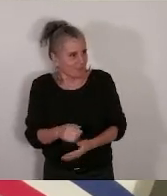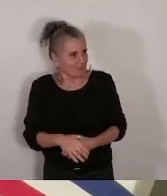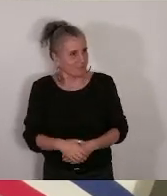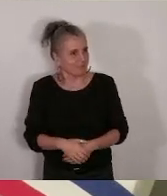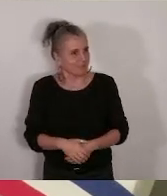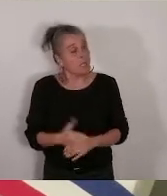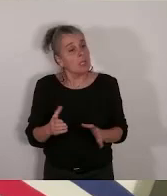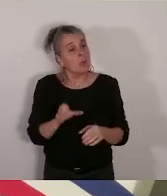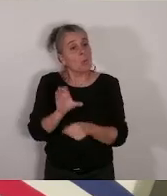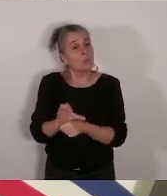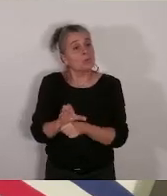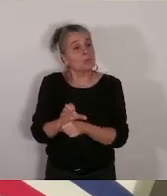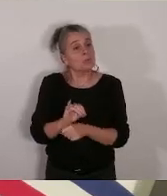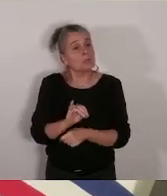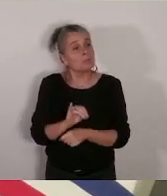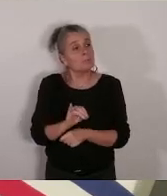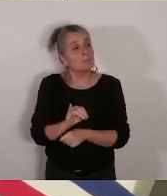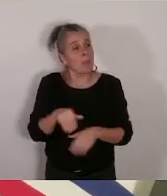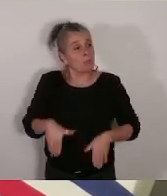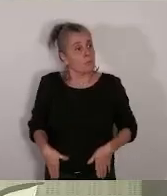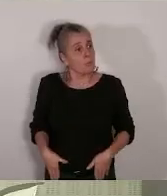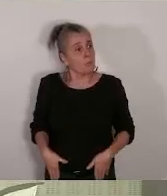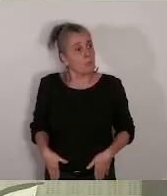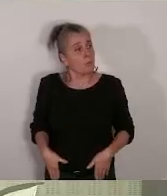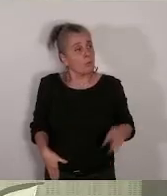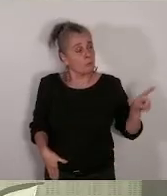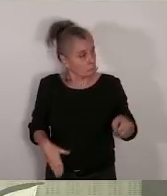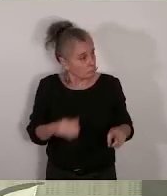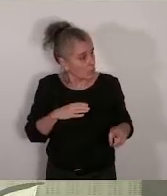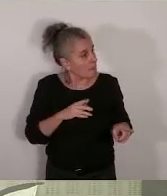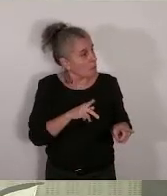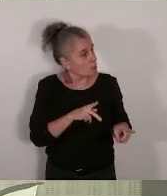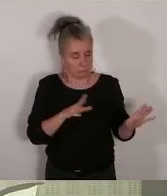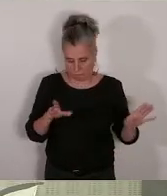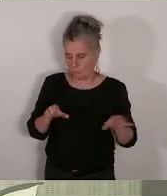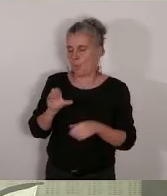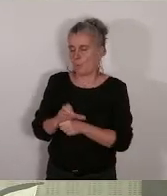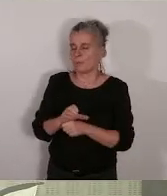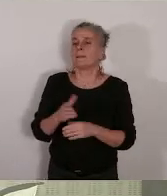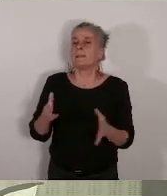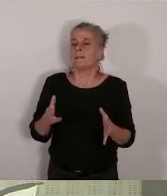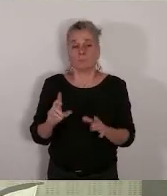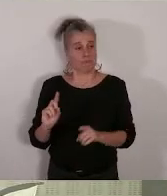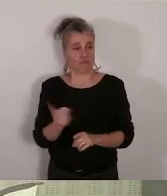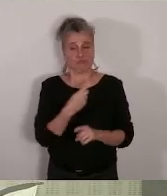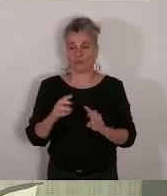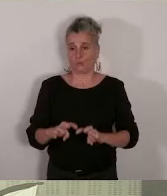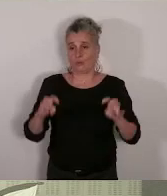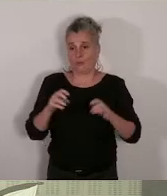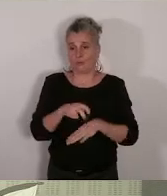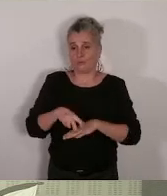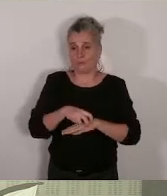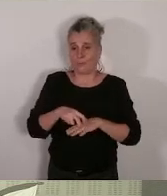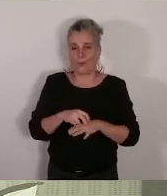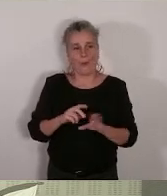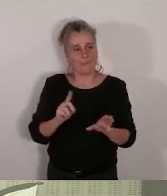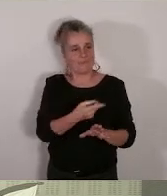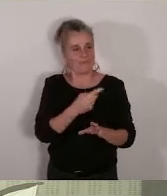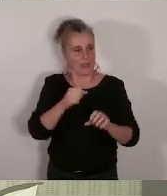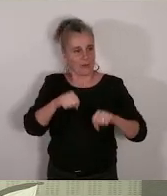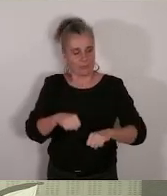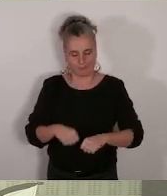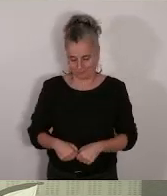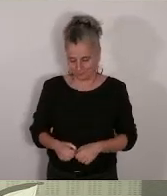des contres ? Des abstentions ? Contre, madame Parodi. Avis favorable du conseil d'arrondissement. Le